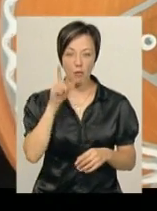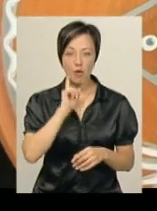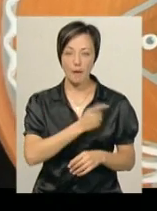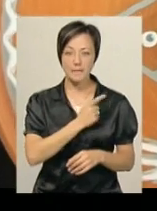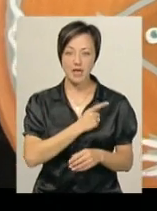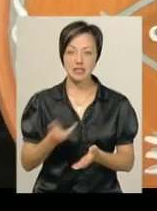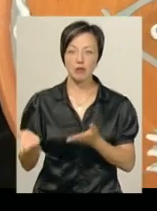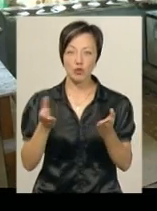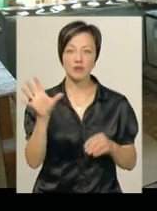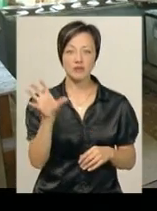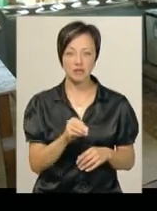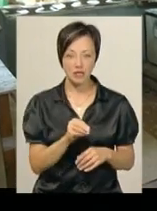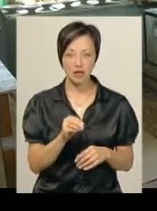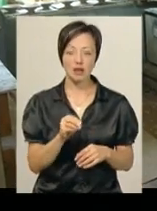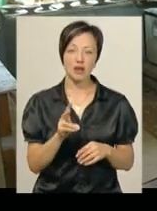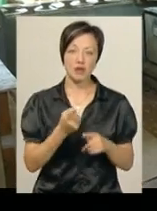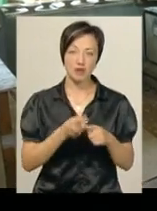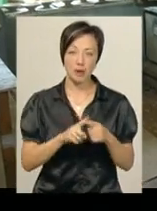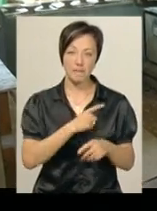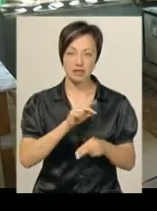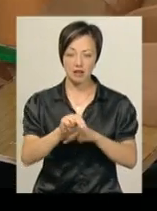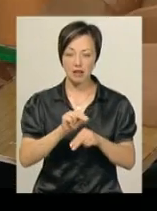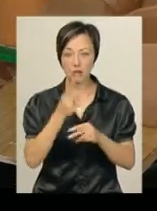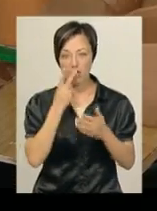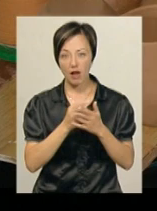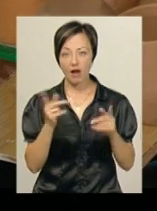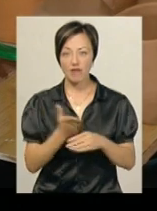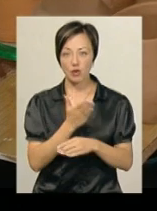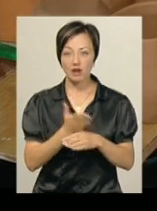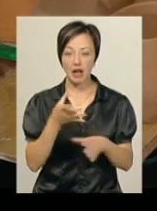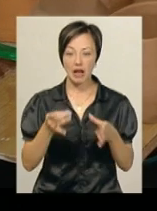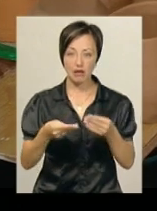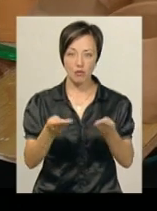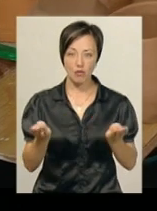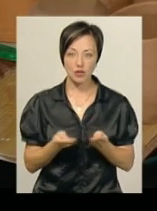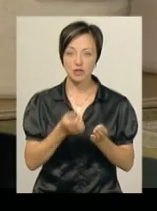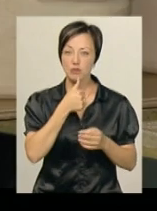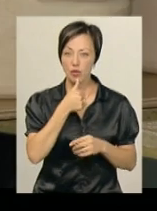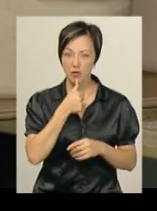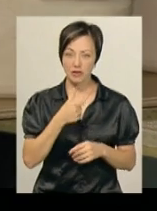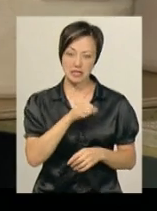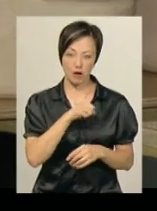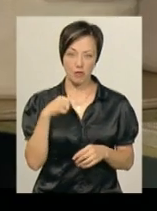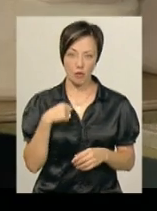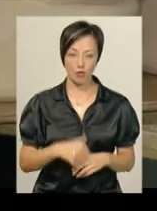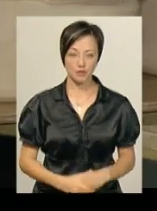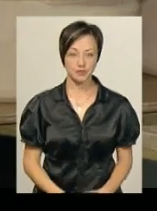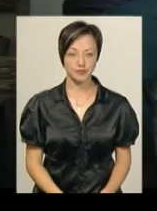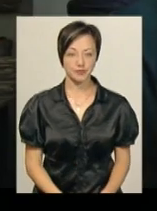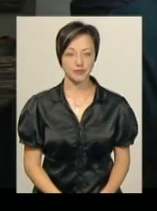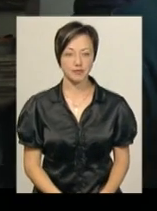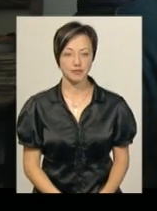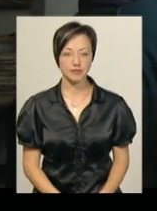майстер запрошує всіх Миколину Гончарню на майстер-класи, поглянути, як виготовляється глиняний посуд та спробувати самому. Світлана Поробок,